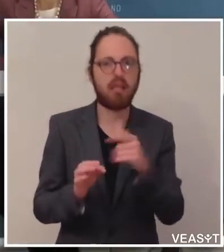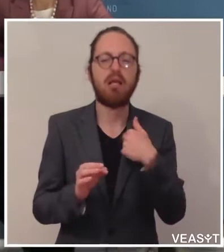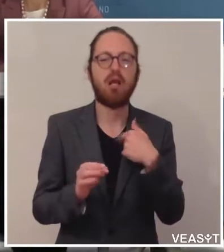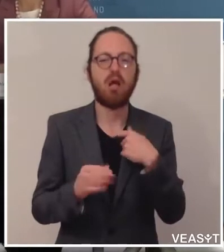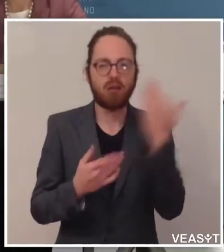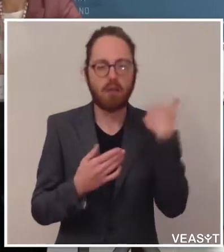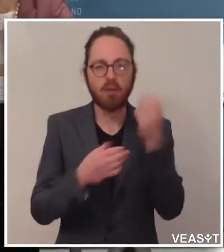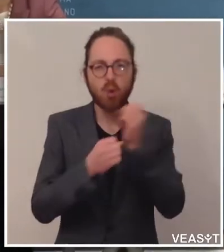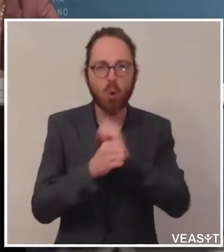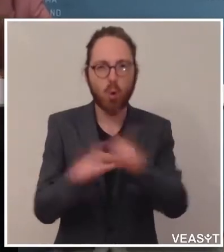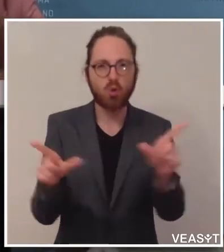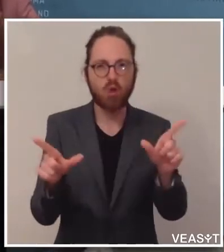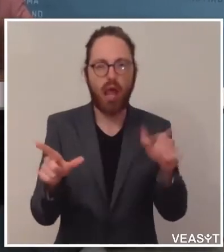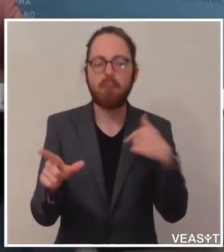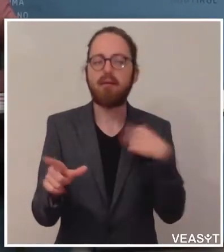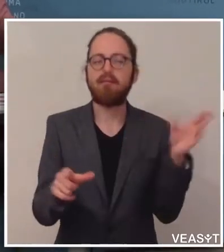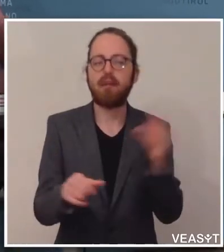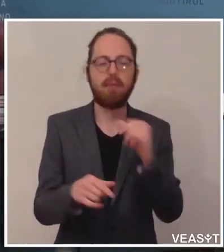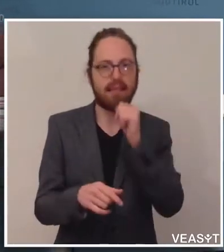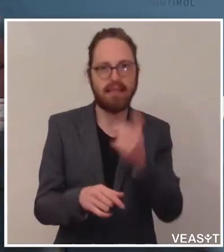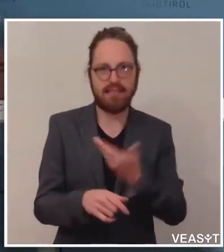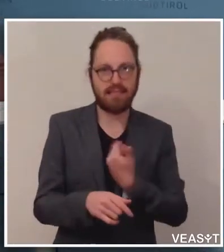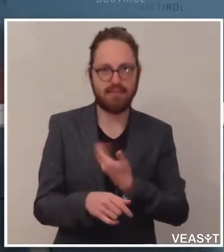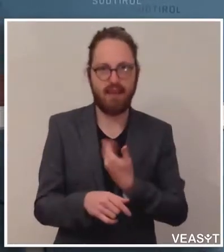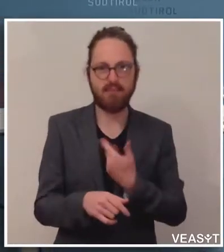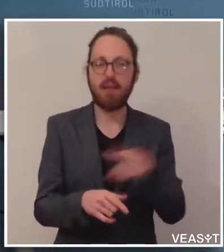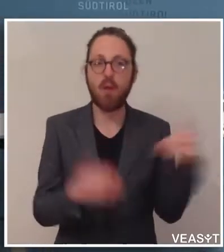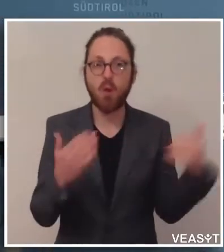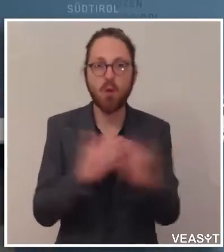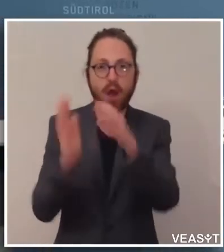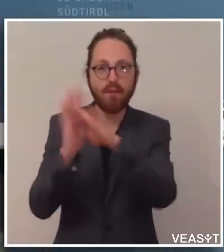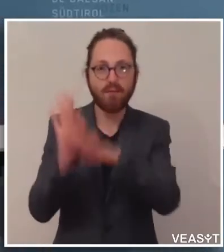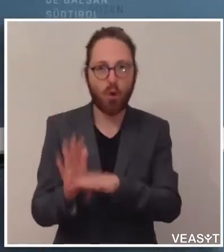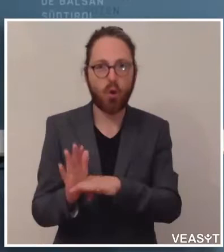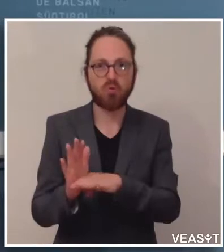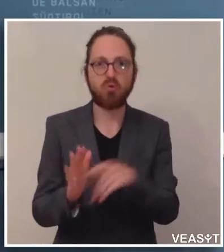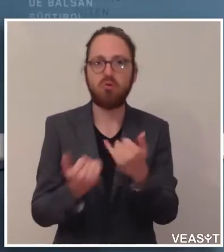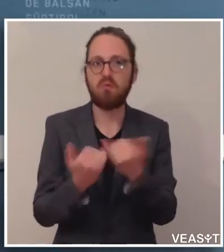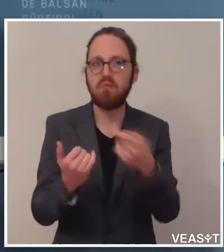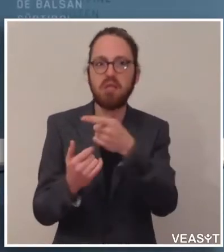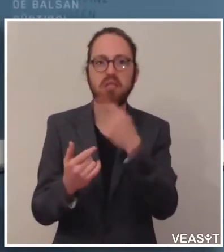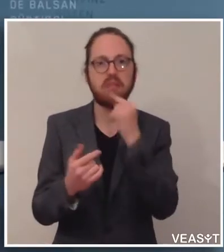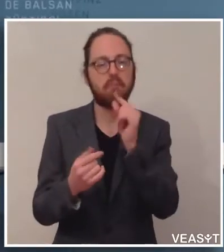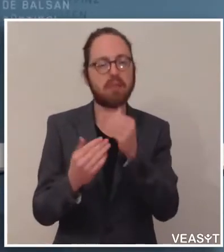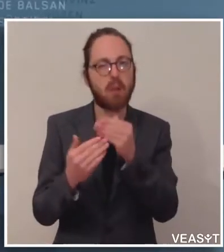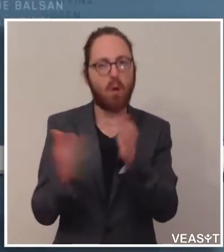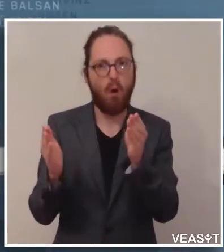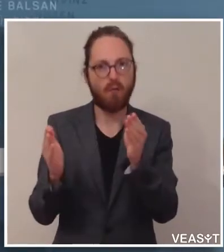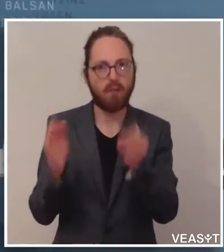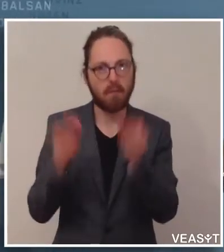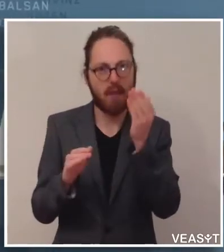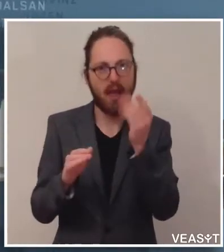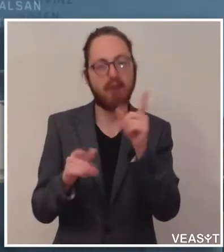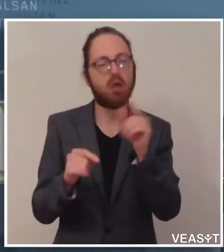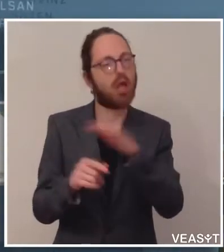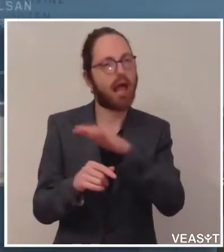Ordnungskräfte, damit kein Zweifel ist, auch mit der neuen Verordnung, wie wir an und für sich generell eine öffnende Rest gilt, dass jene Personen,